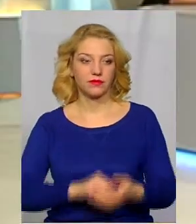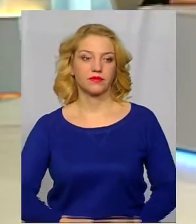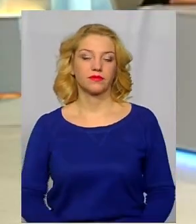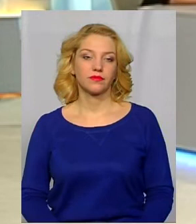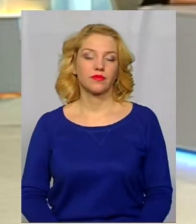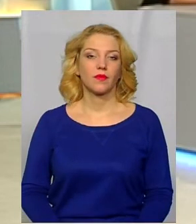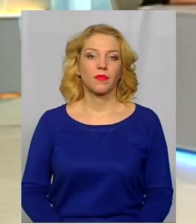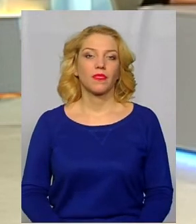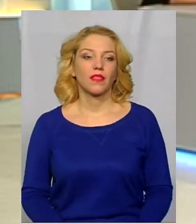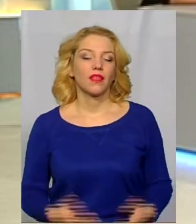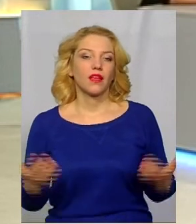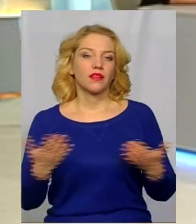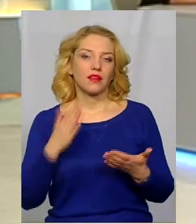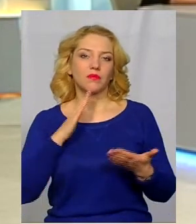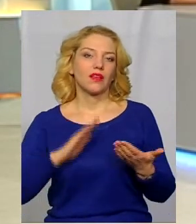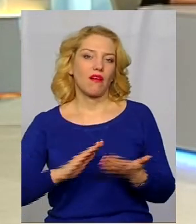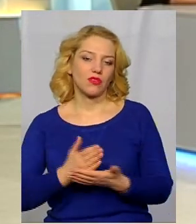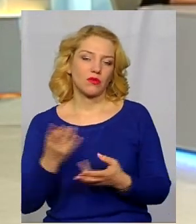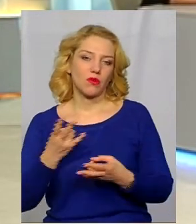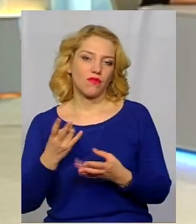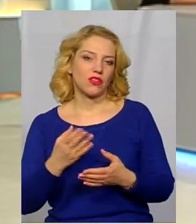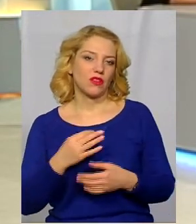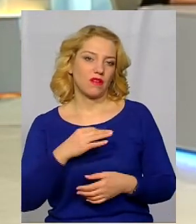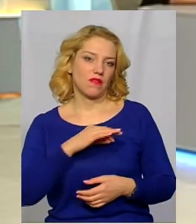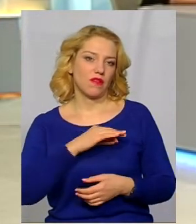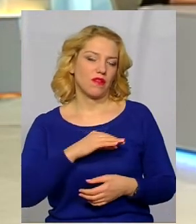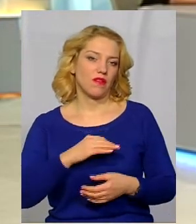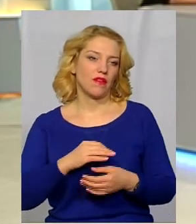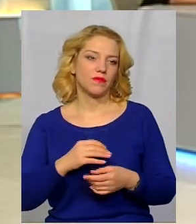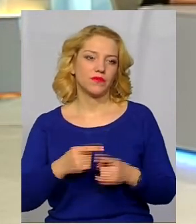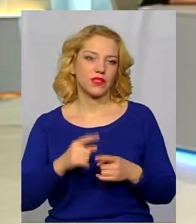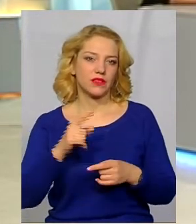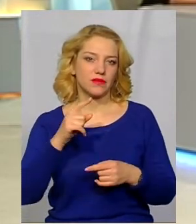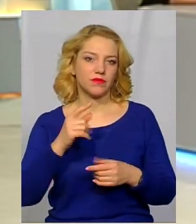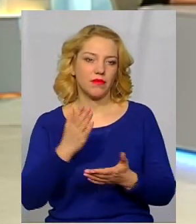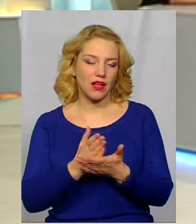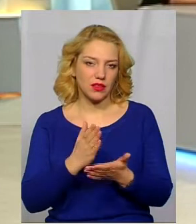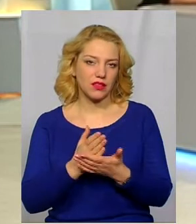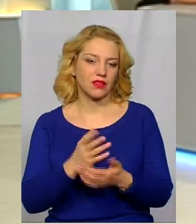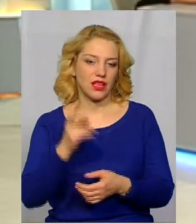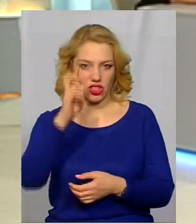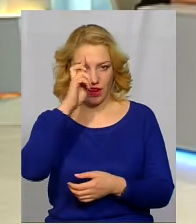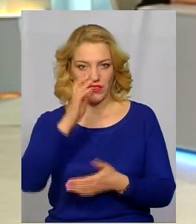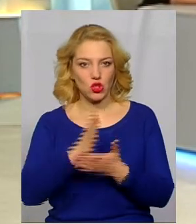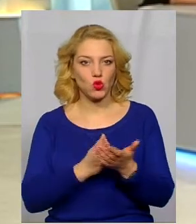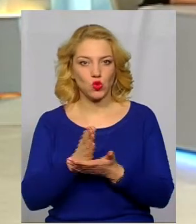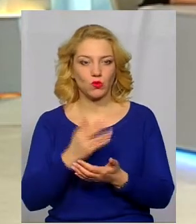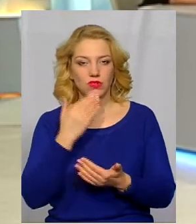От якими якостями має володіти державний службовець, ми поцікавилися у перехожих, послухаємо їх.